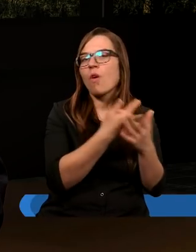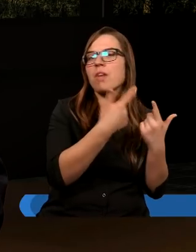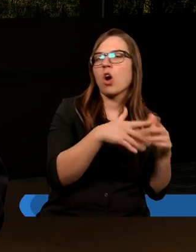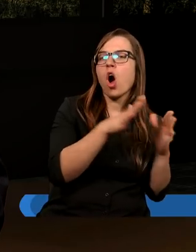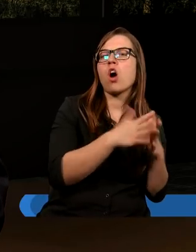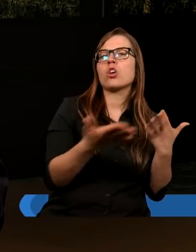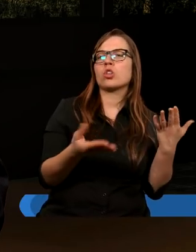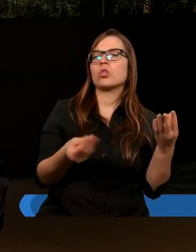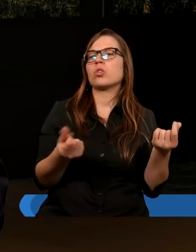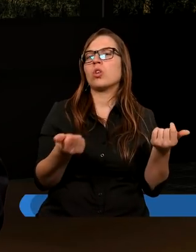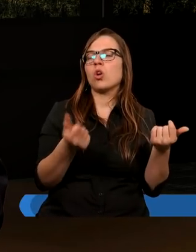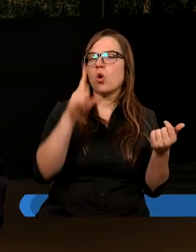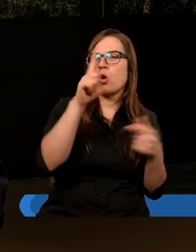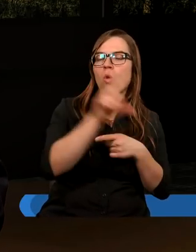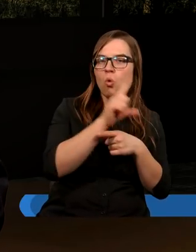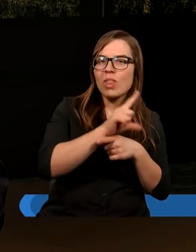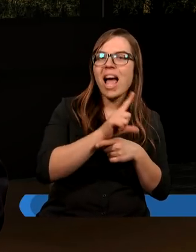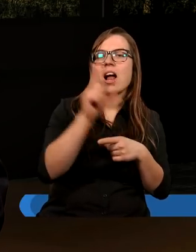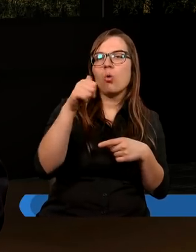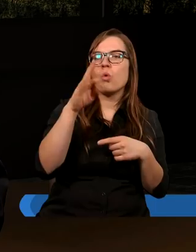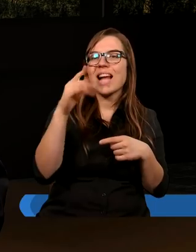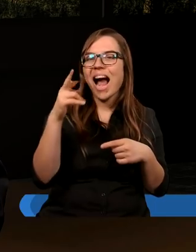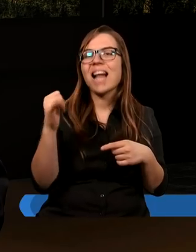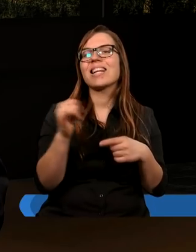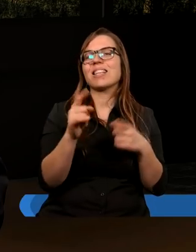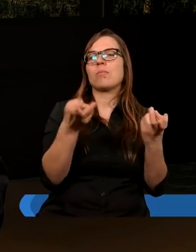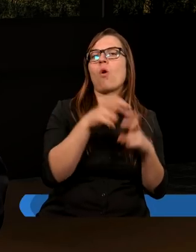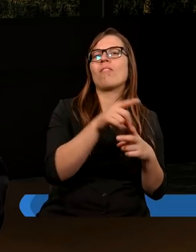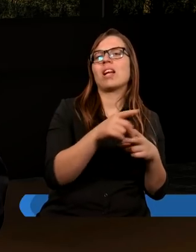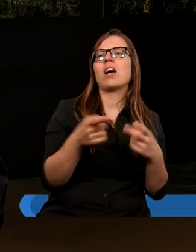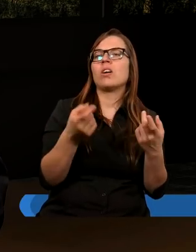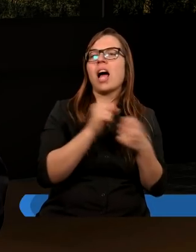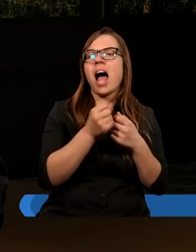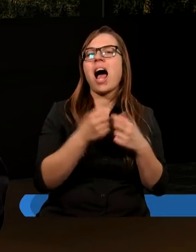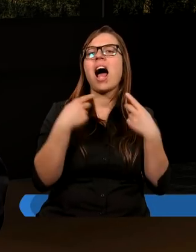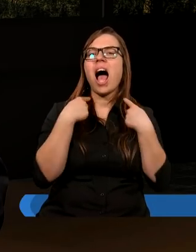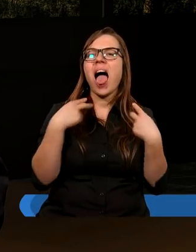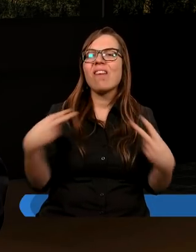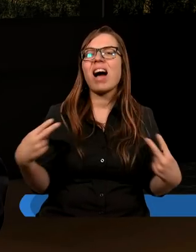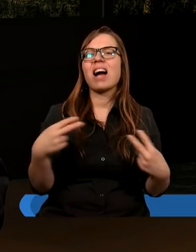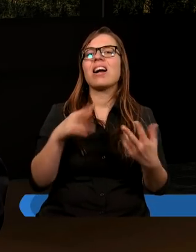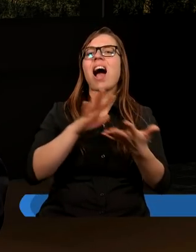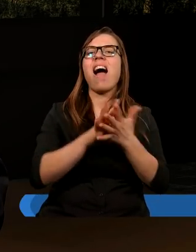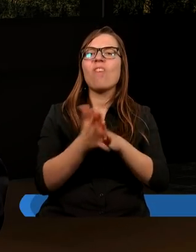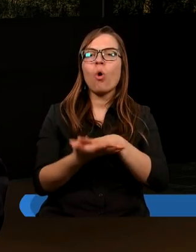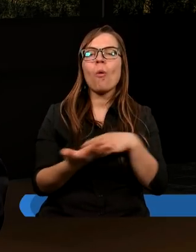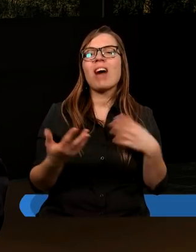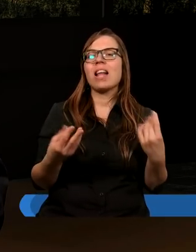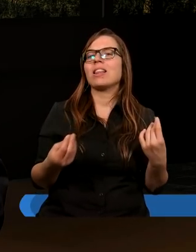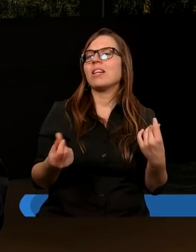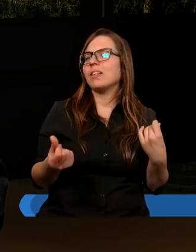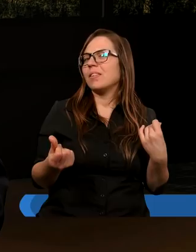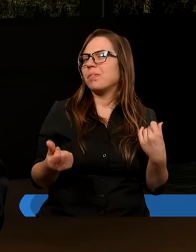Kościół luterański go nazywamy czasami albo ewangelicko-reformowany,